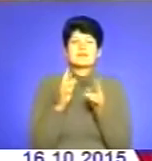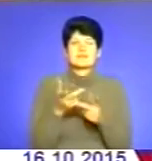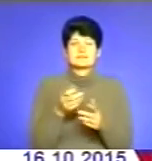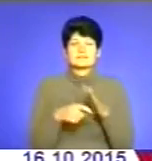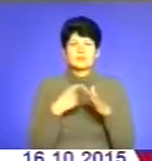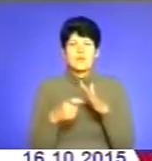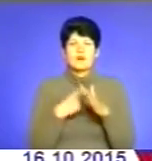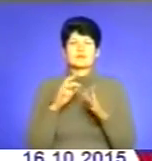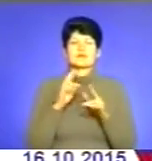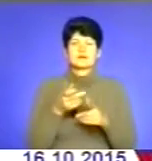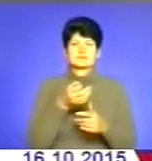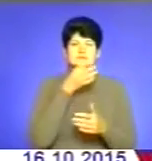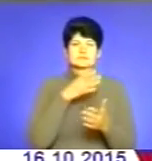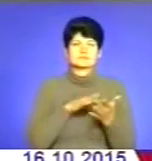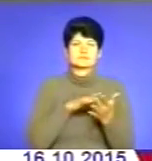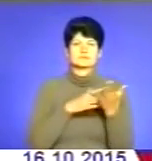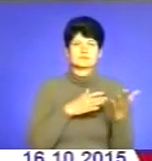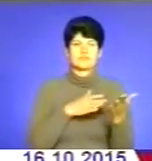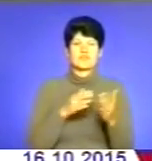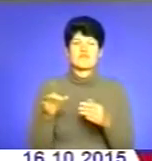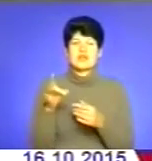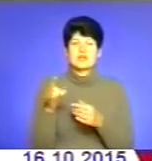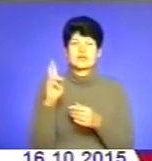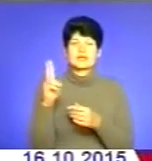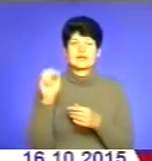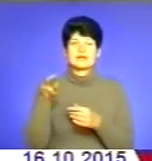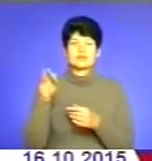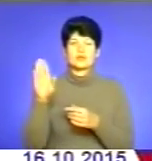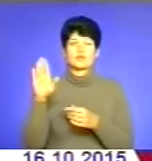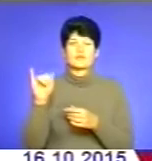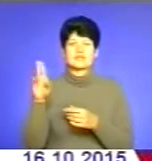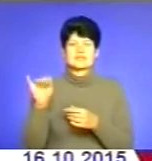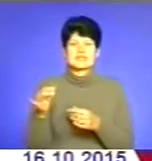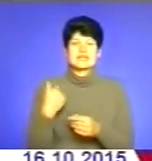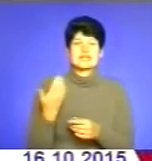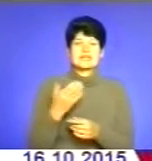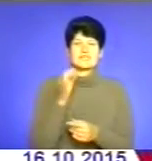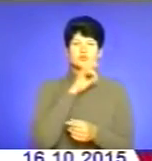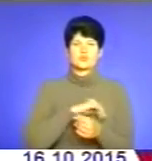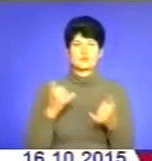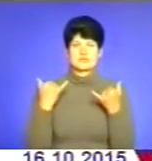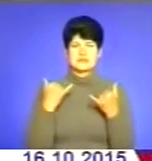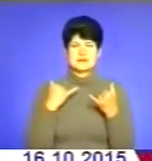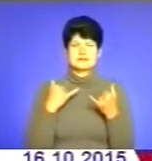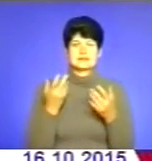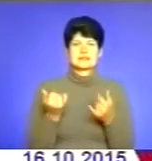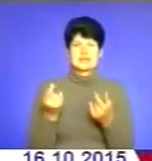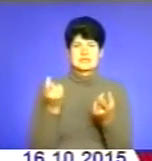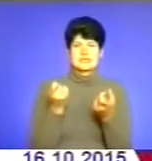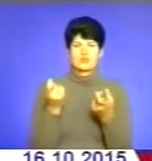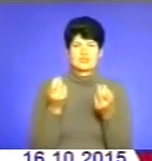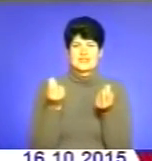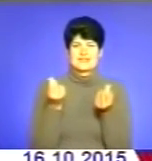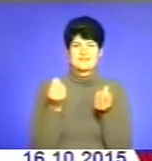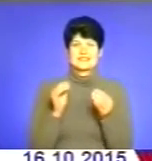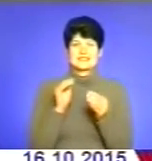У районі Катові це є копальні, які використовують зараз для залучення інвестицій